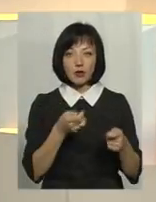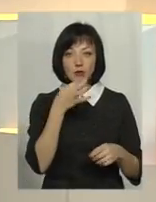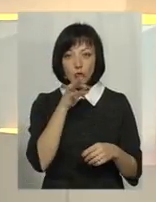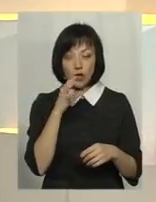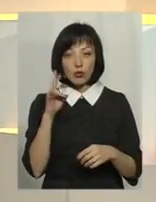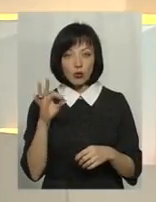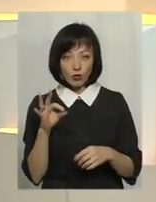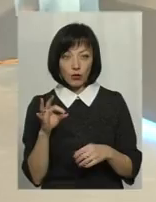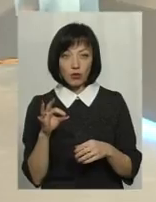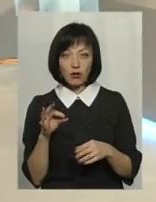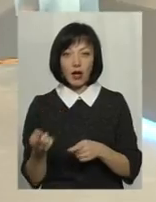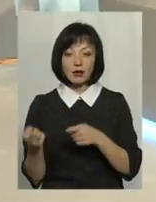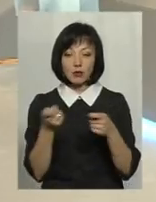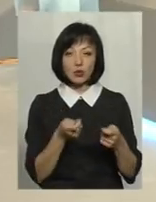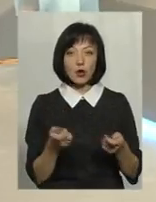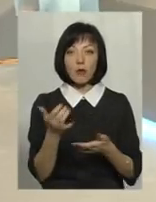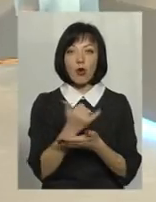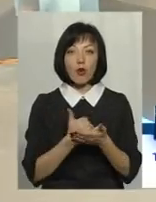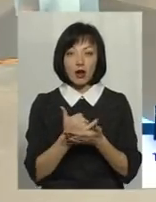разом з тим експортуємо олію.